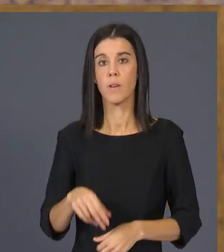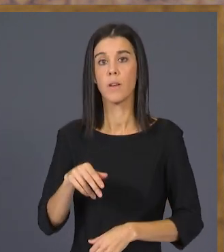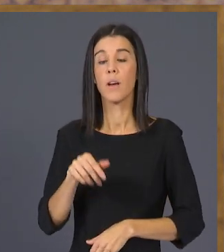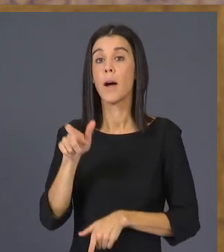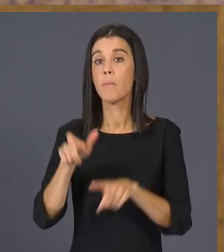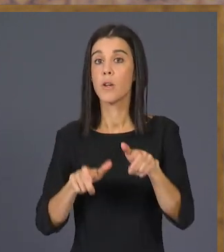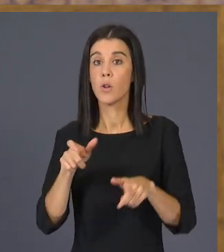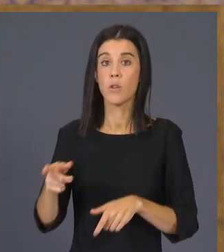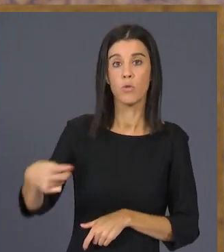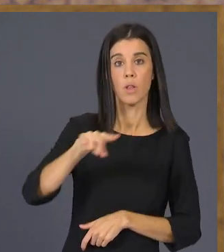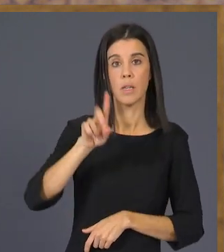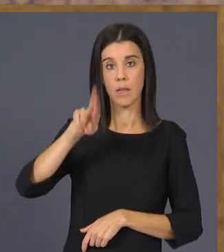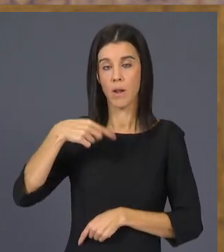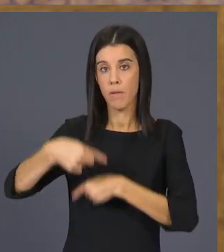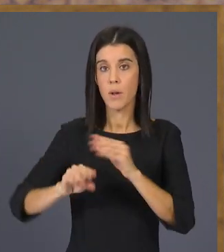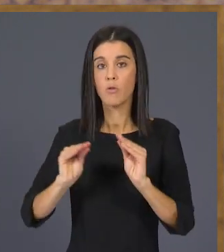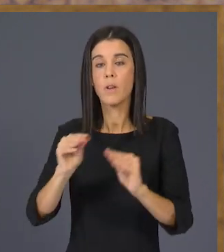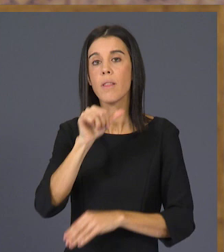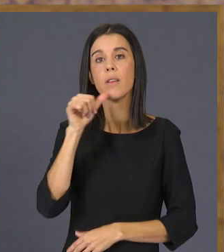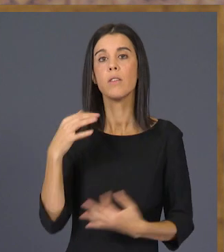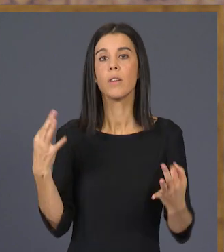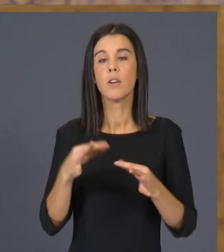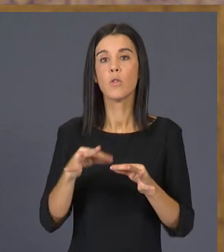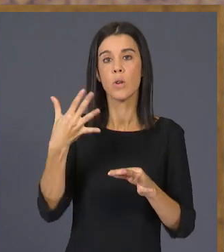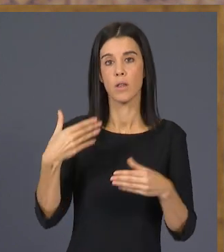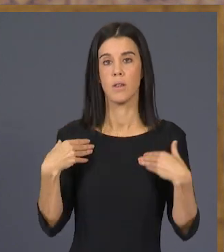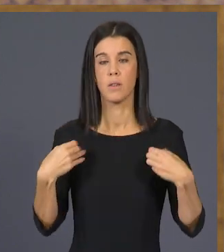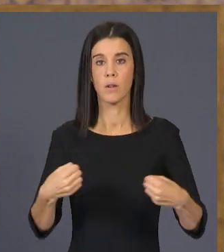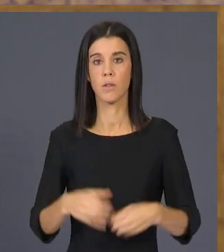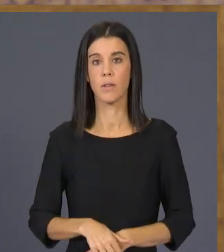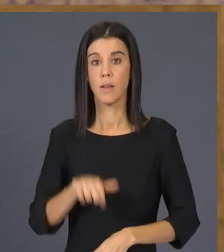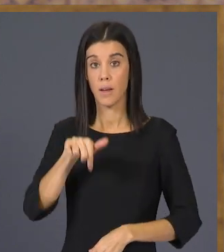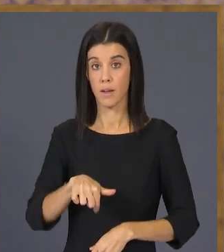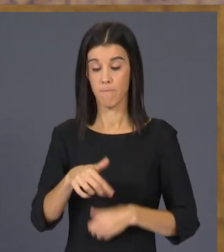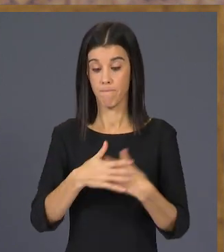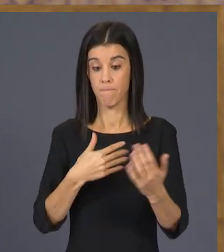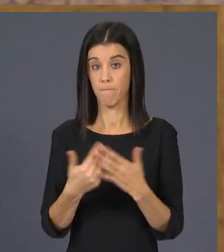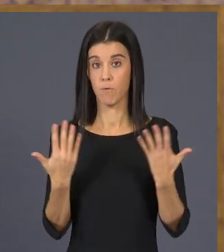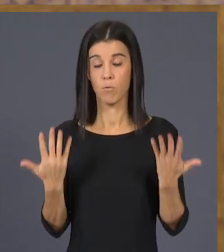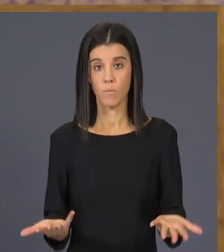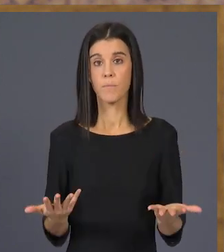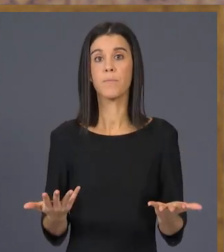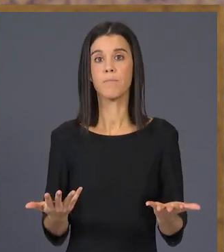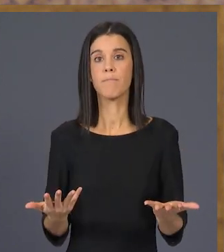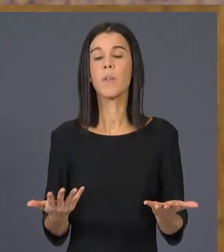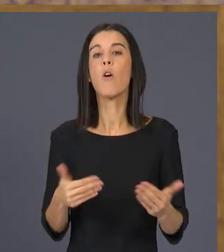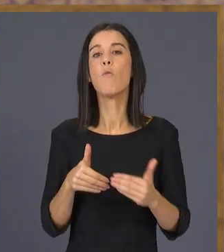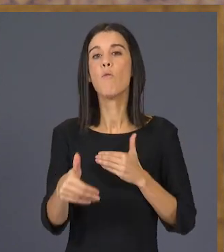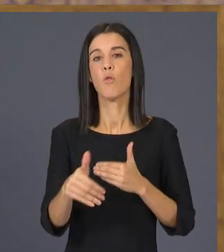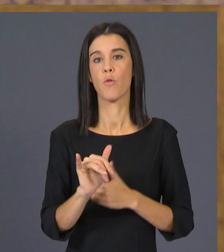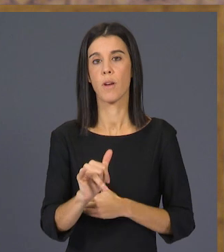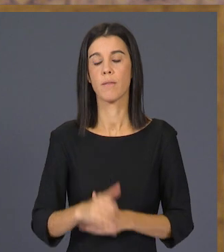a tots i vostès i a les seves famílies sort i salut. Així, a les nostres mans està el futur.